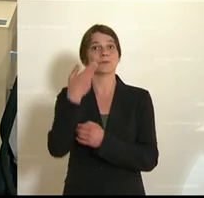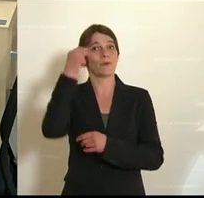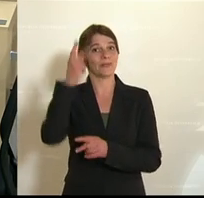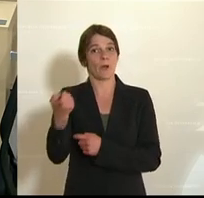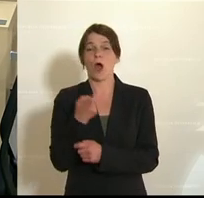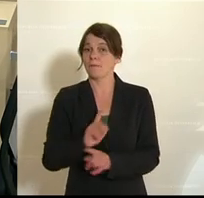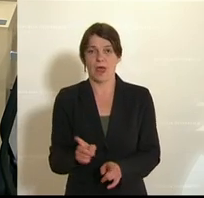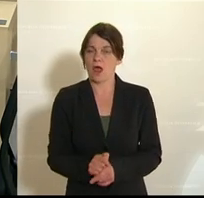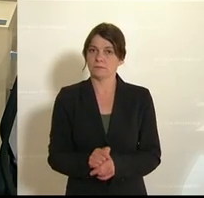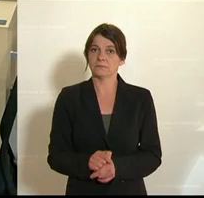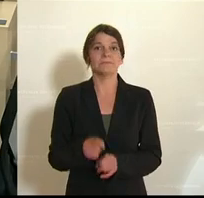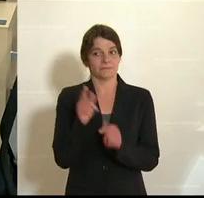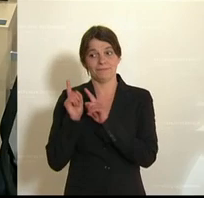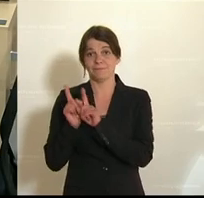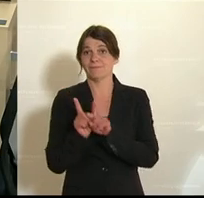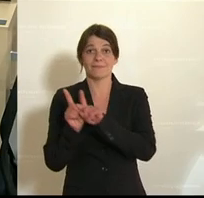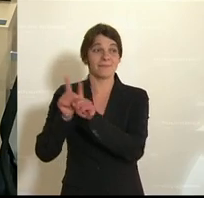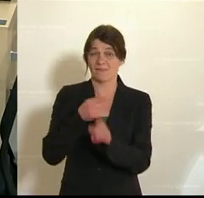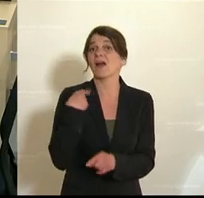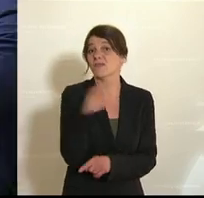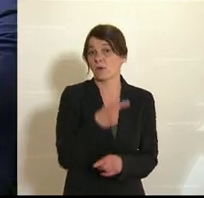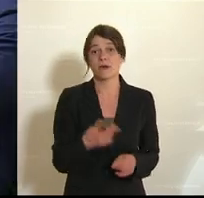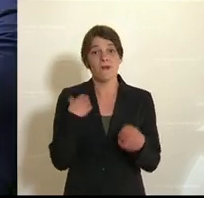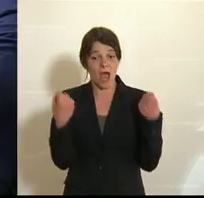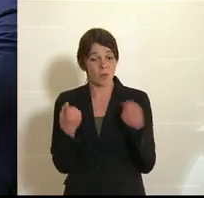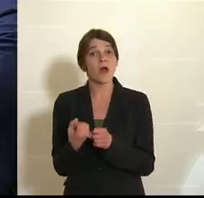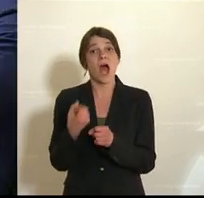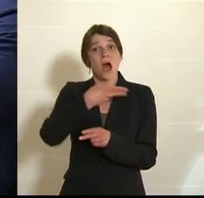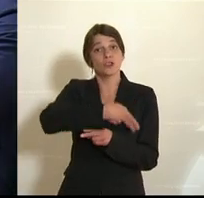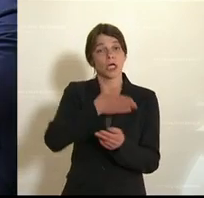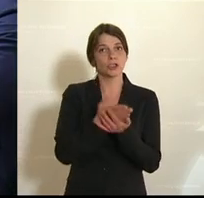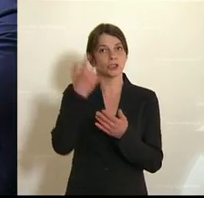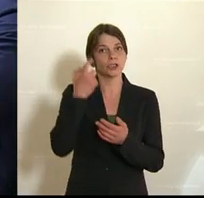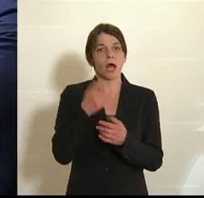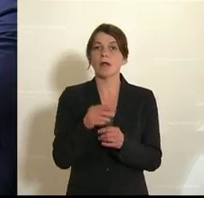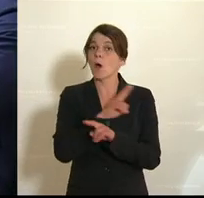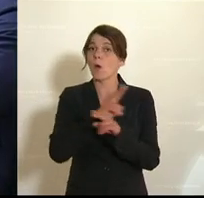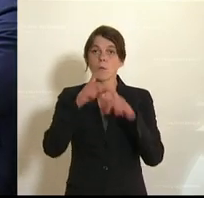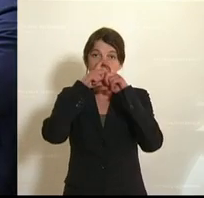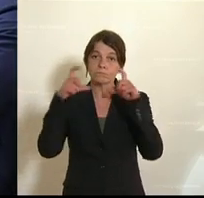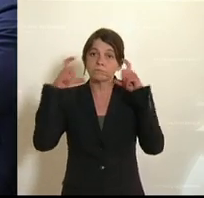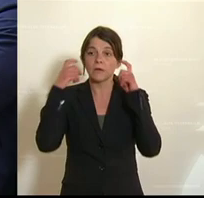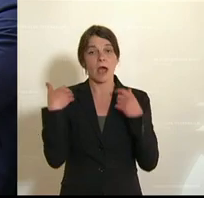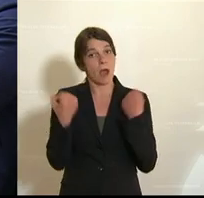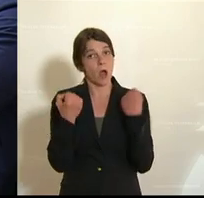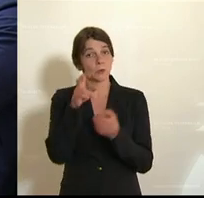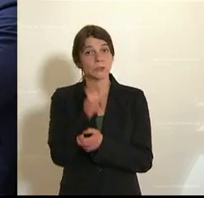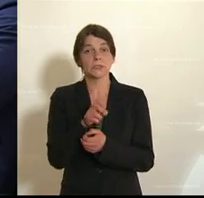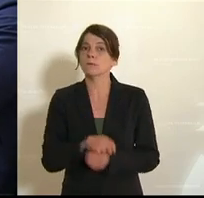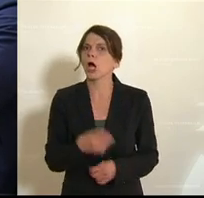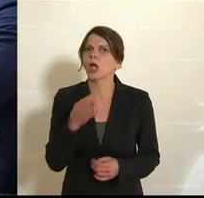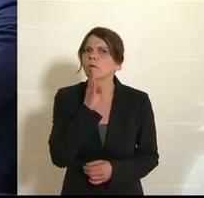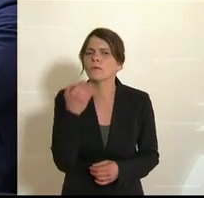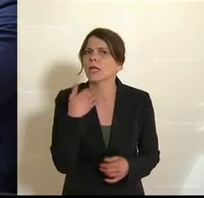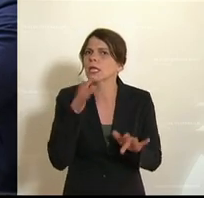Nein, Herr Bundeskanzler, das waren Sie. Das hat begonnen, als Sie aus dem Auto ausgestiegen sind. Ohne Mund-Nasen-Schutz sind Sie da drinnen gesessen. Heute Vormittag waren Sie nicht